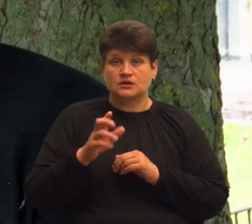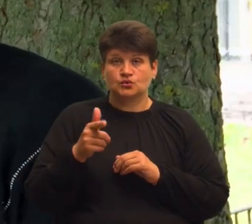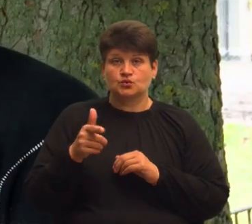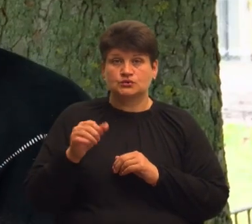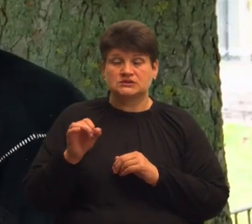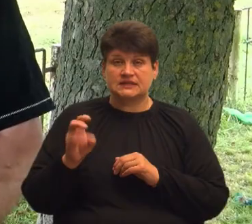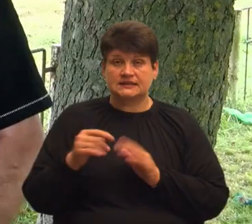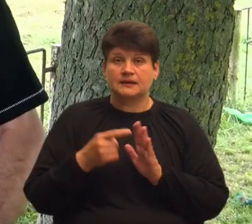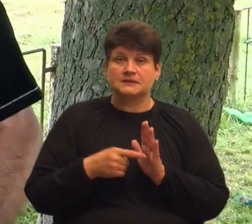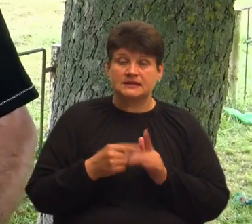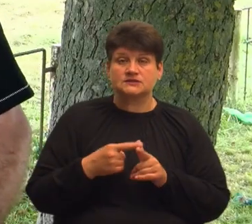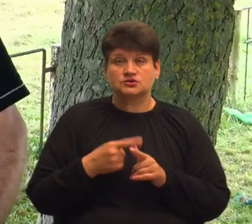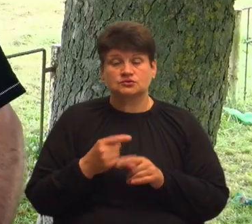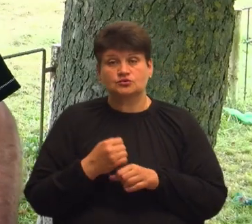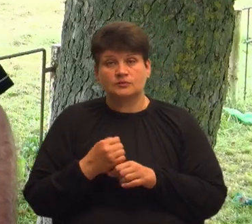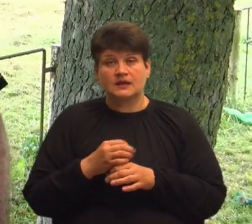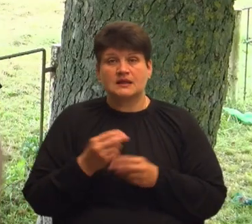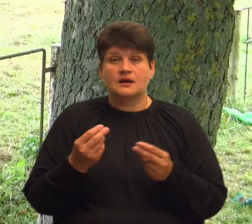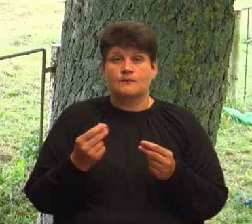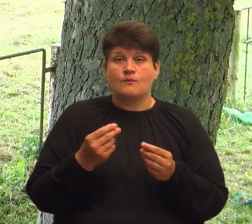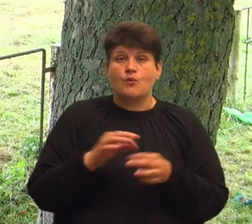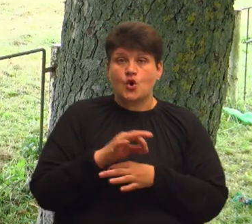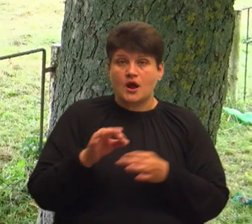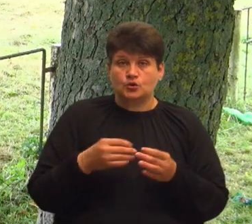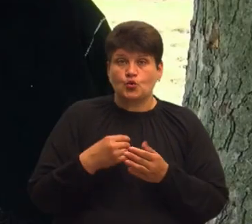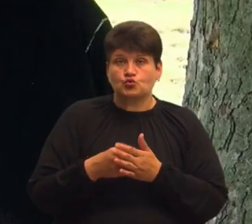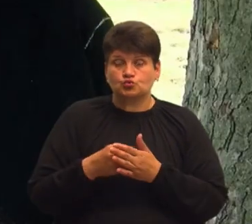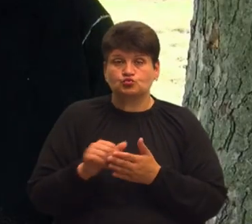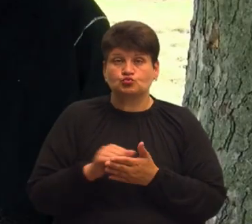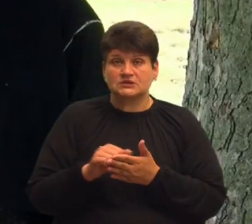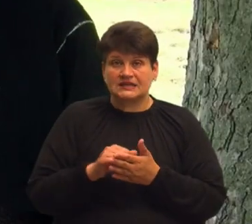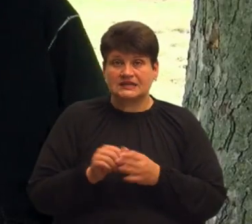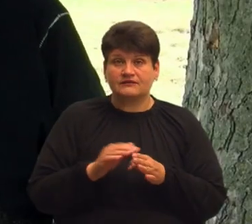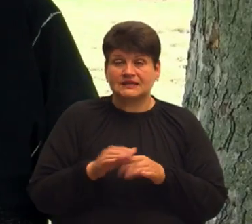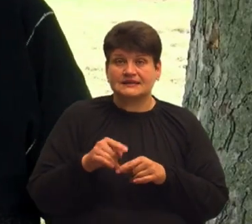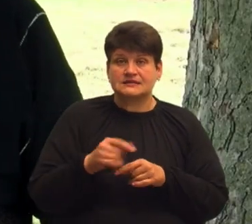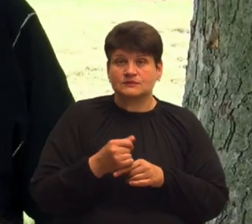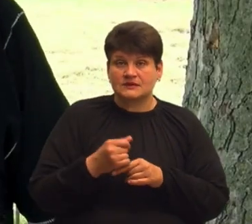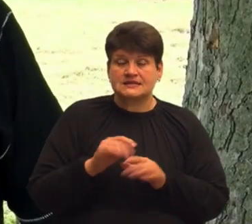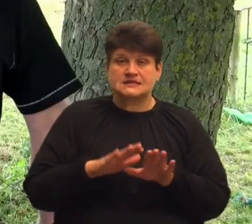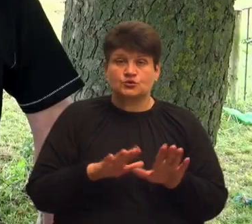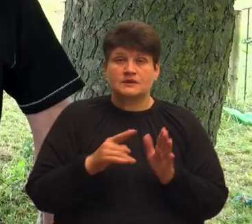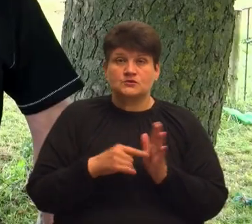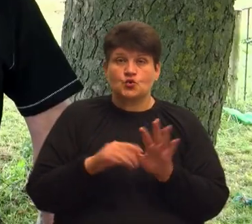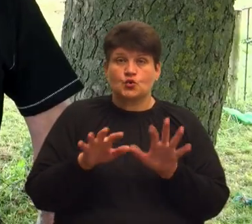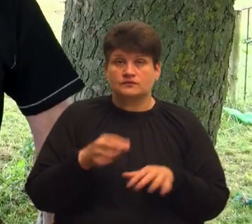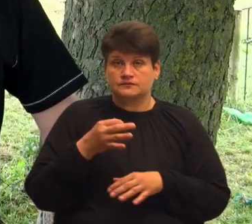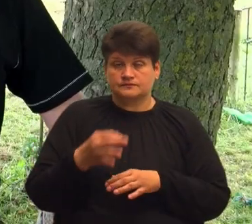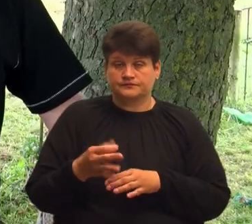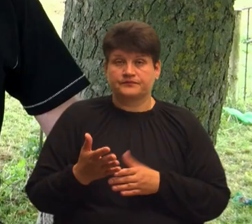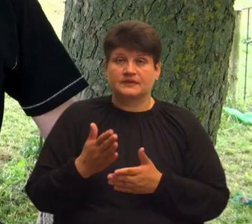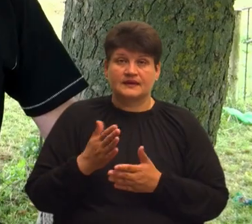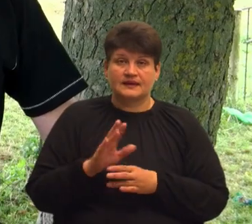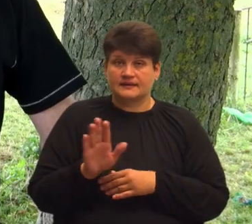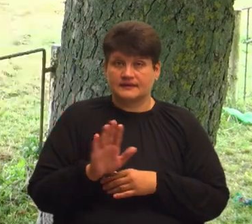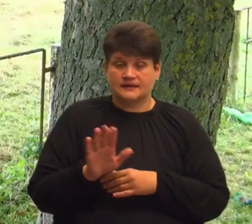запитання, чи розробляли проєктно-кошторисну документацію на виконання цих робіт, заступник міського голови відповів. Ні, бо діло в тому, що це